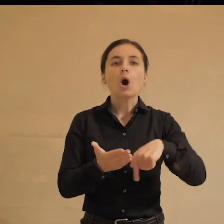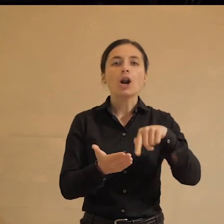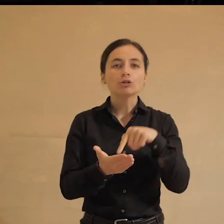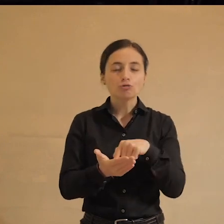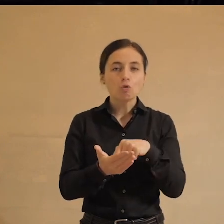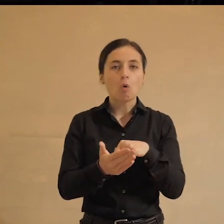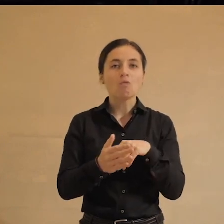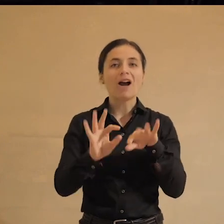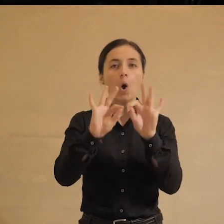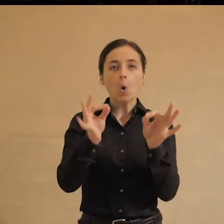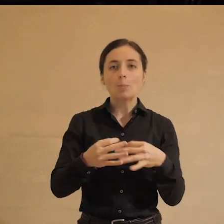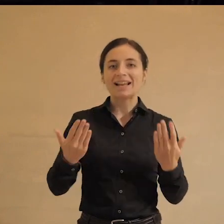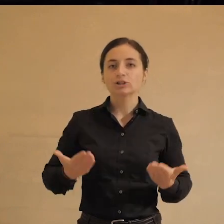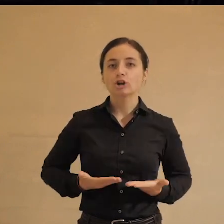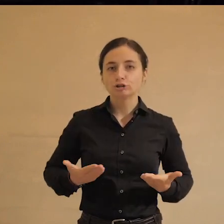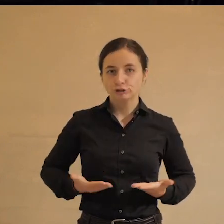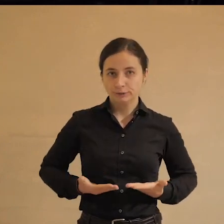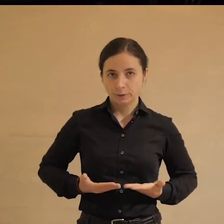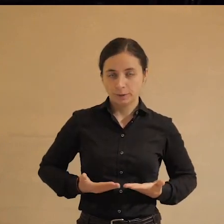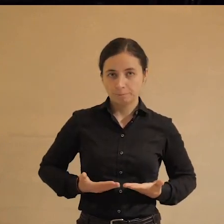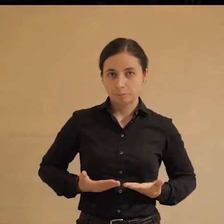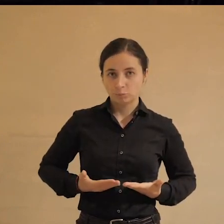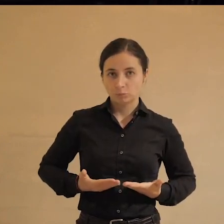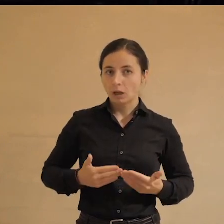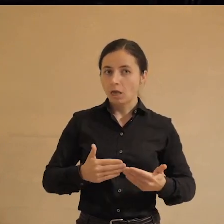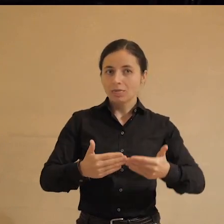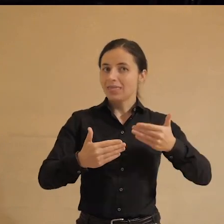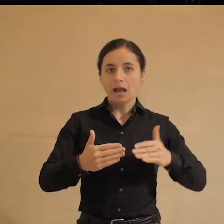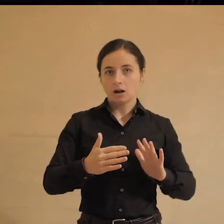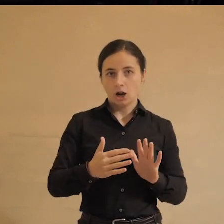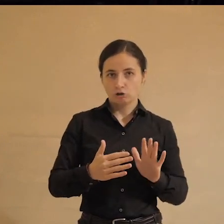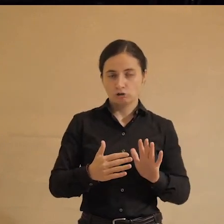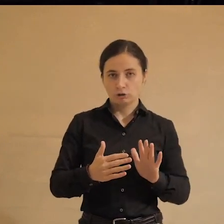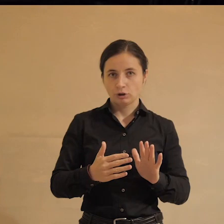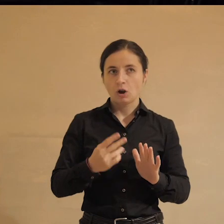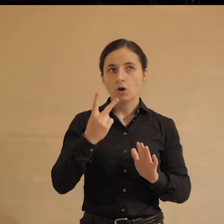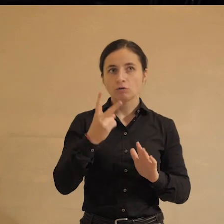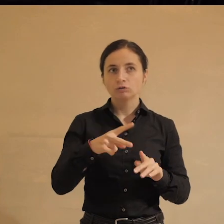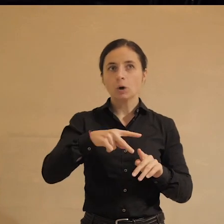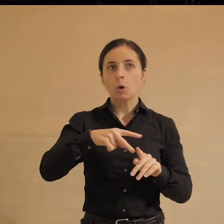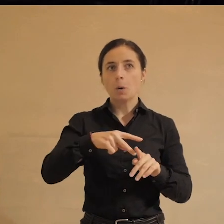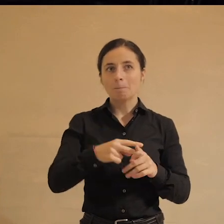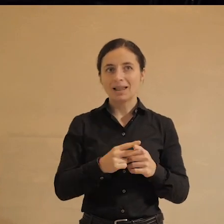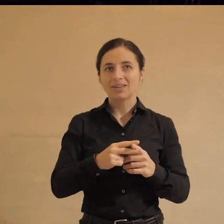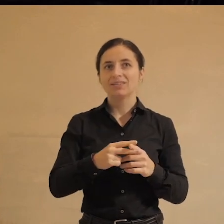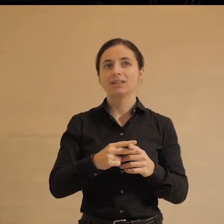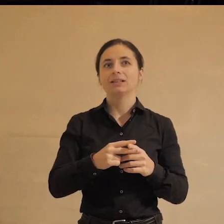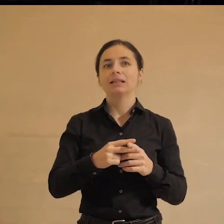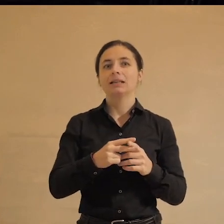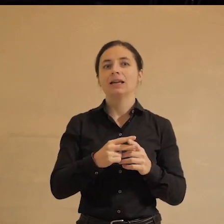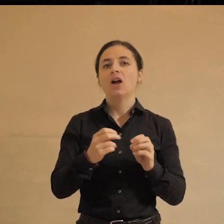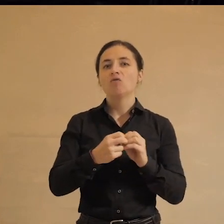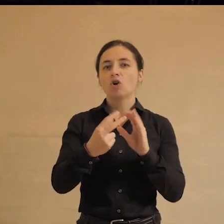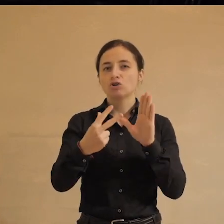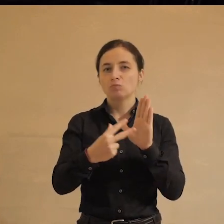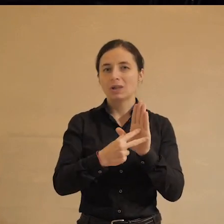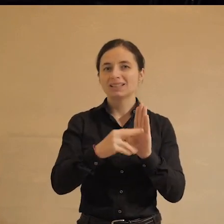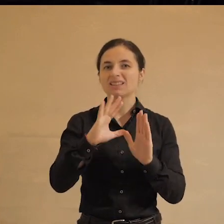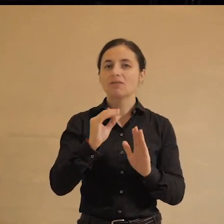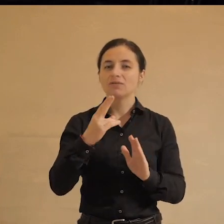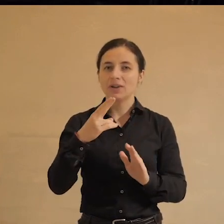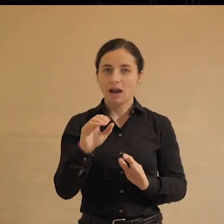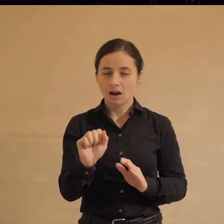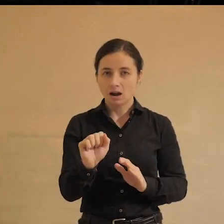образа жизни, на самом деле не раньше второй половины конца XVIII века